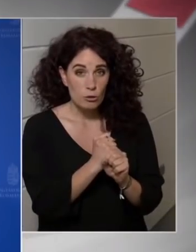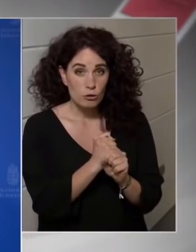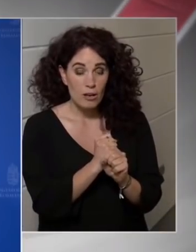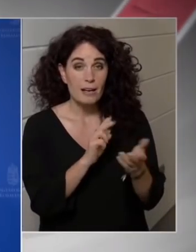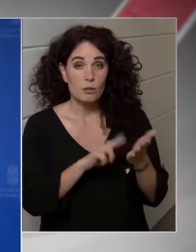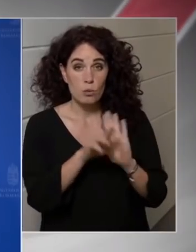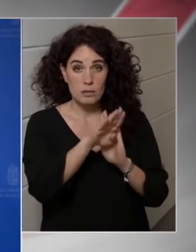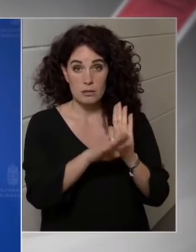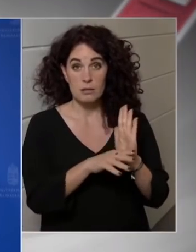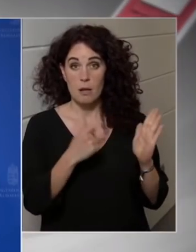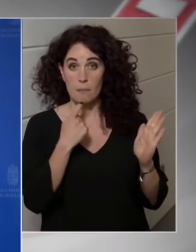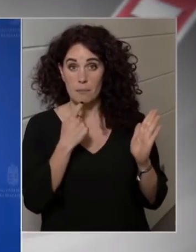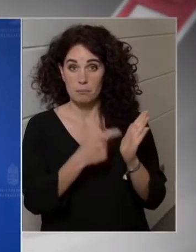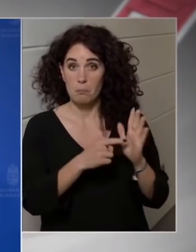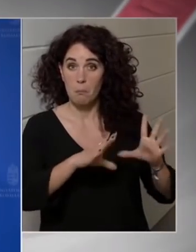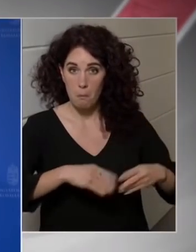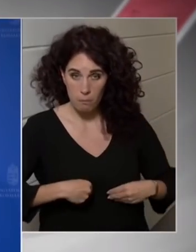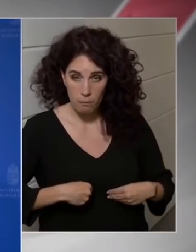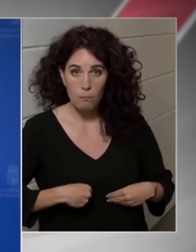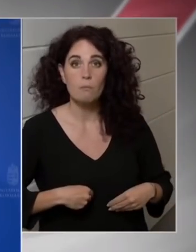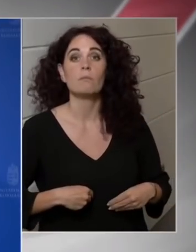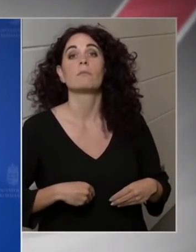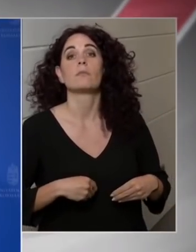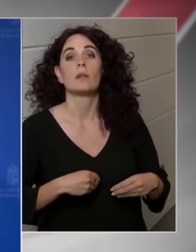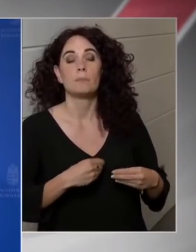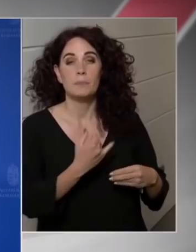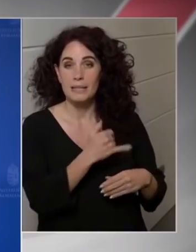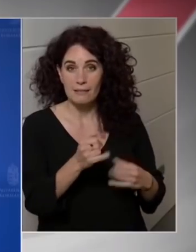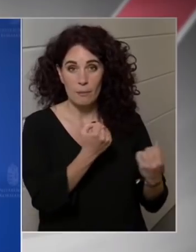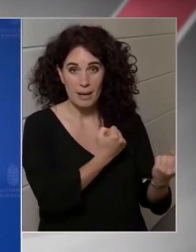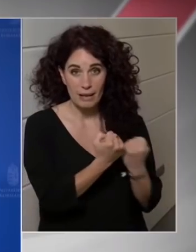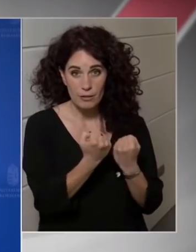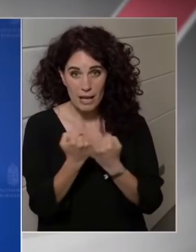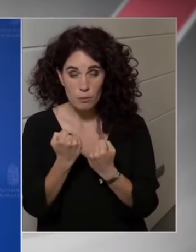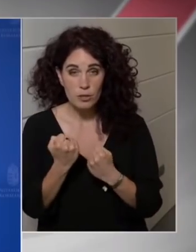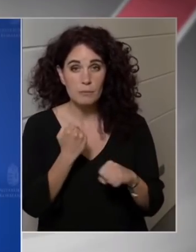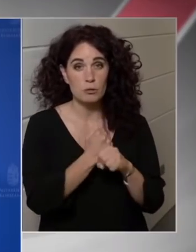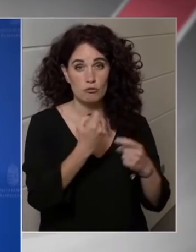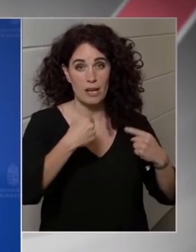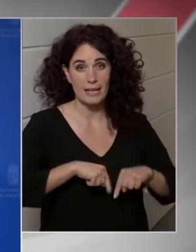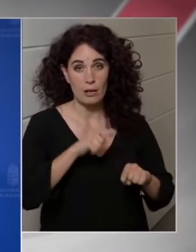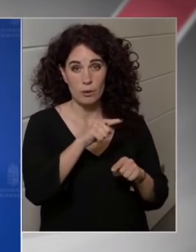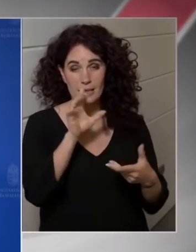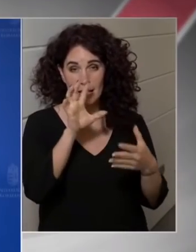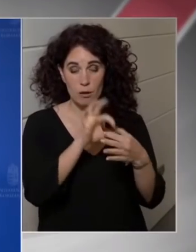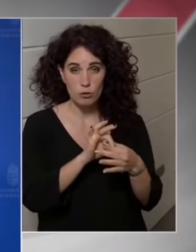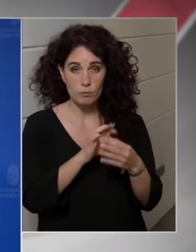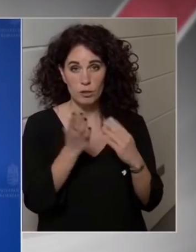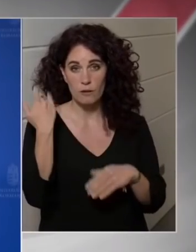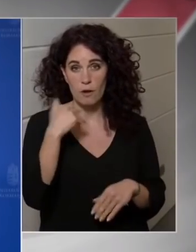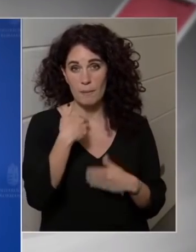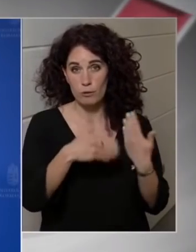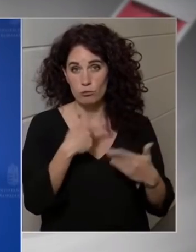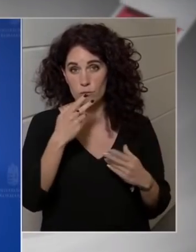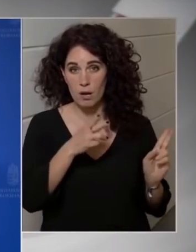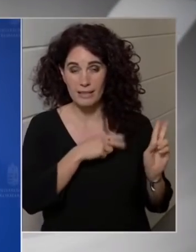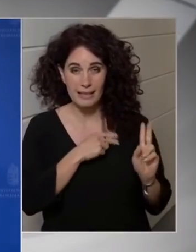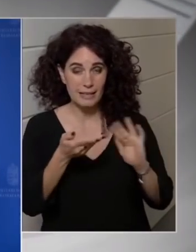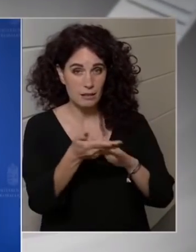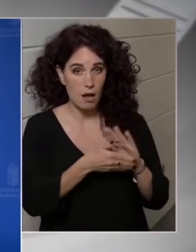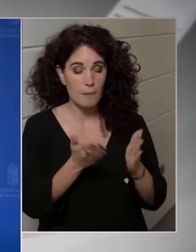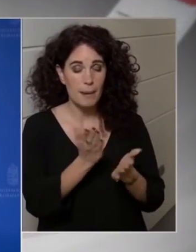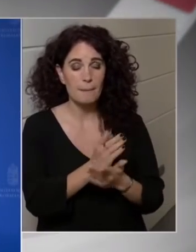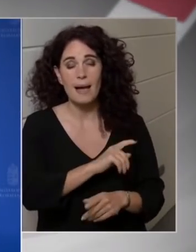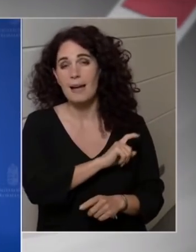jogszabályoknak, hogy minden tagában meg kell, hogy állapodjon, és a bizottsági elnök pedig az ezzel kapcsolatosan tavaly májusban tett ígéretének, már